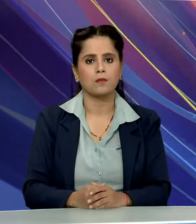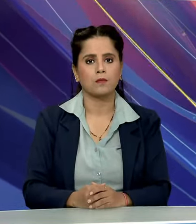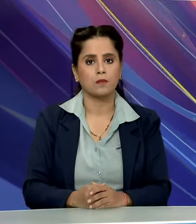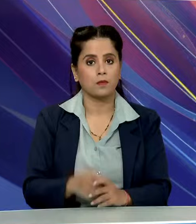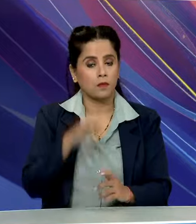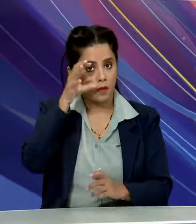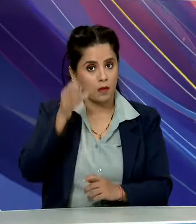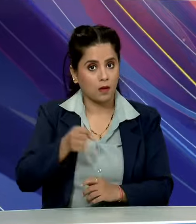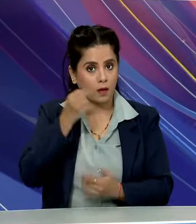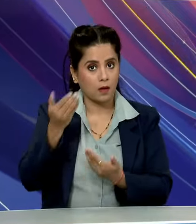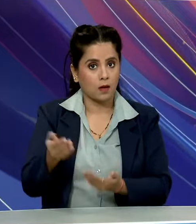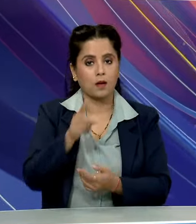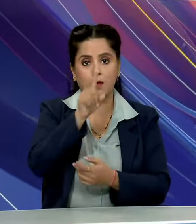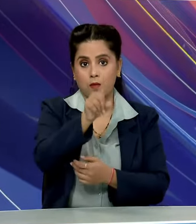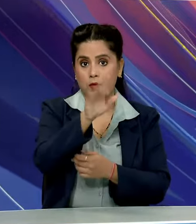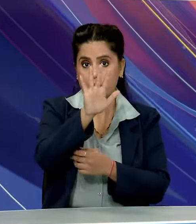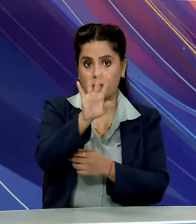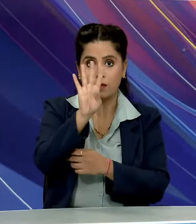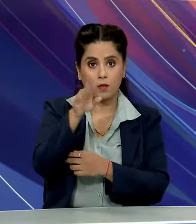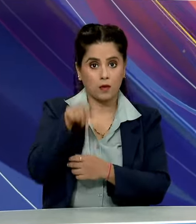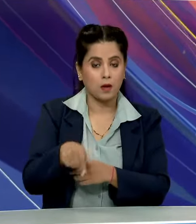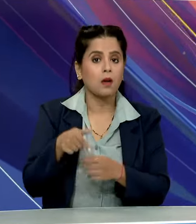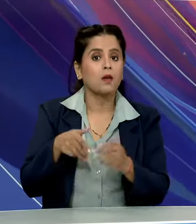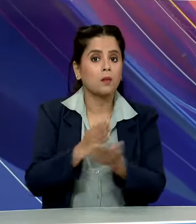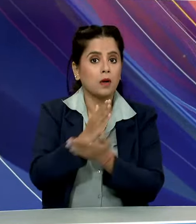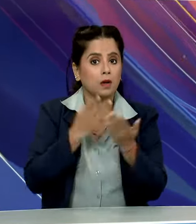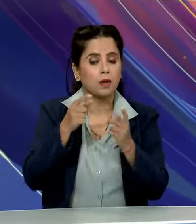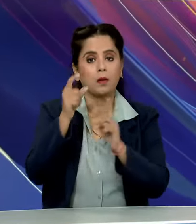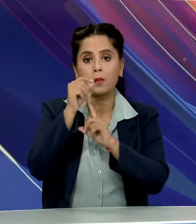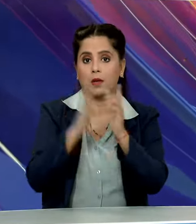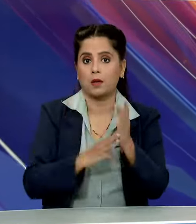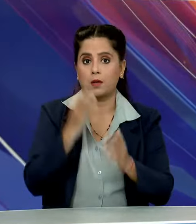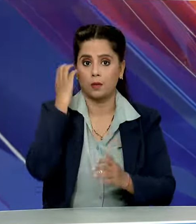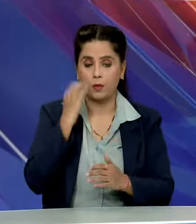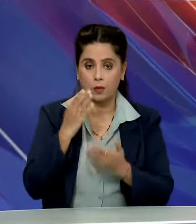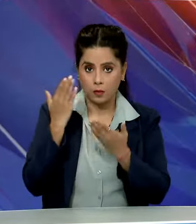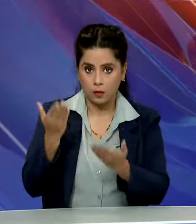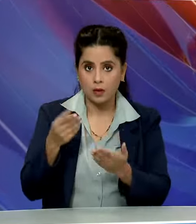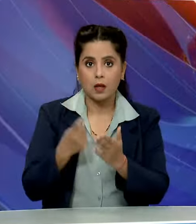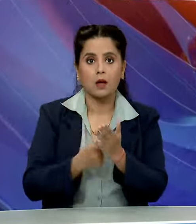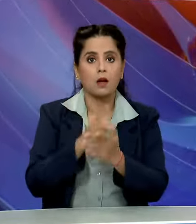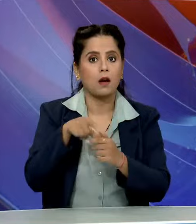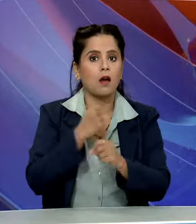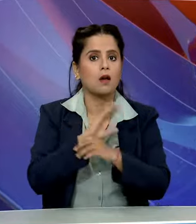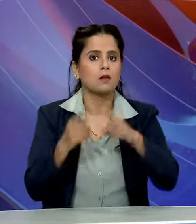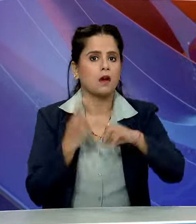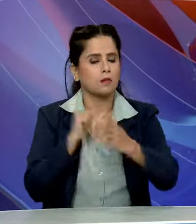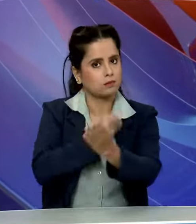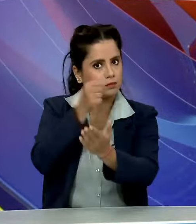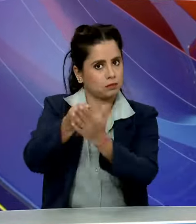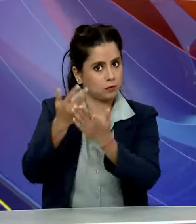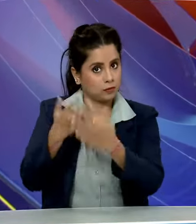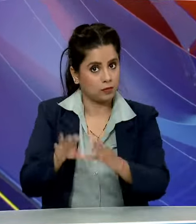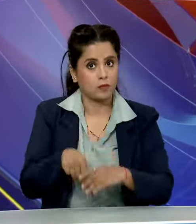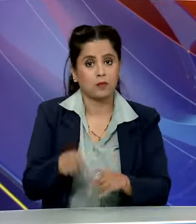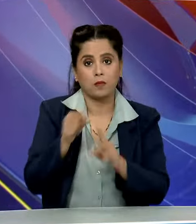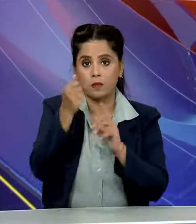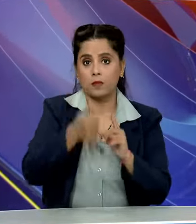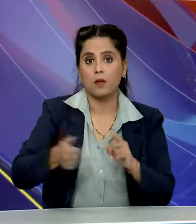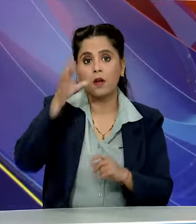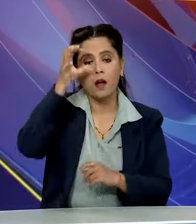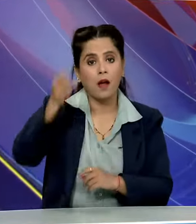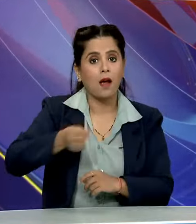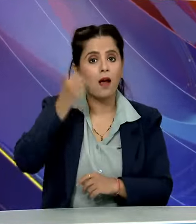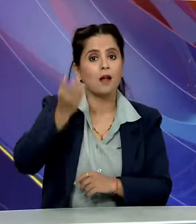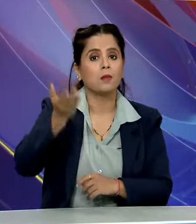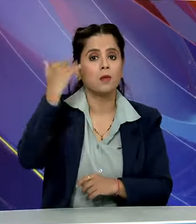महात्मा गांधी के 154 वी ज्यनती पर प्रधान मंत्री नेंदर मूधी भी राज़ुखार पहुचे और राश्ट्रपता महात्मा